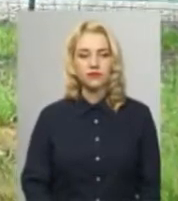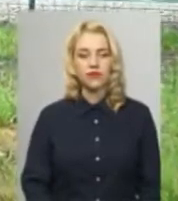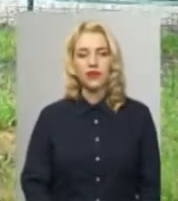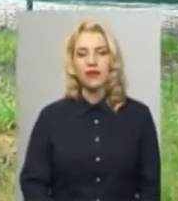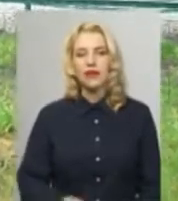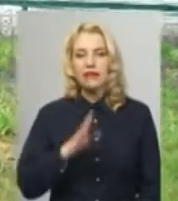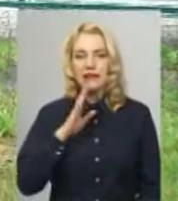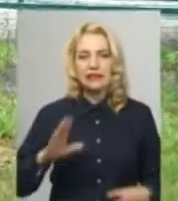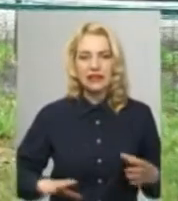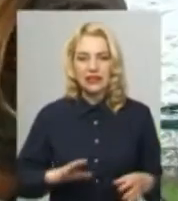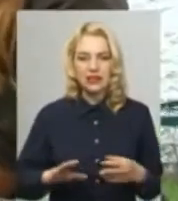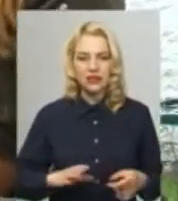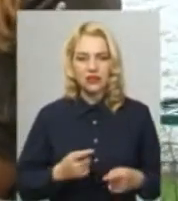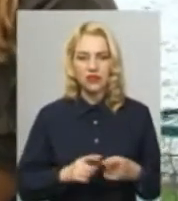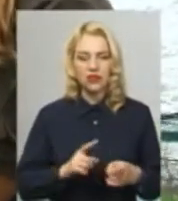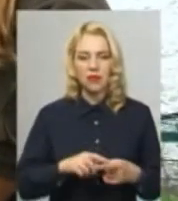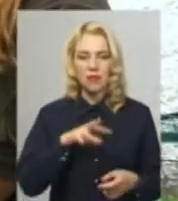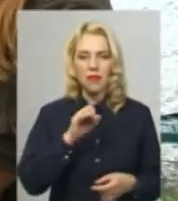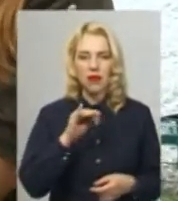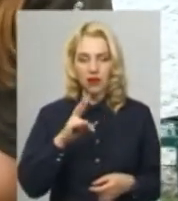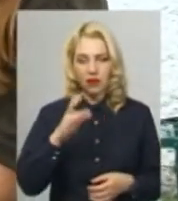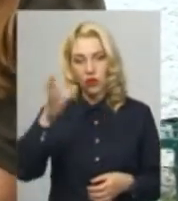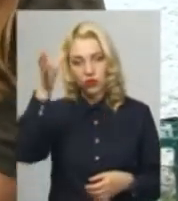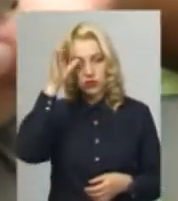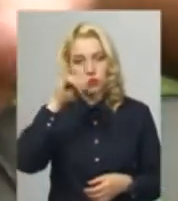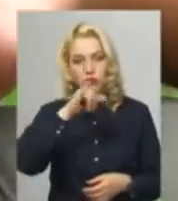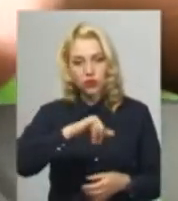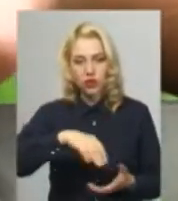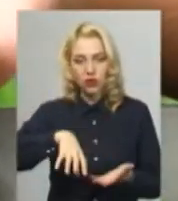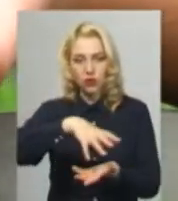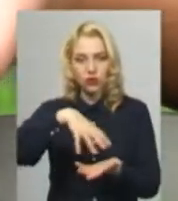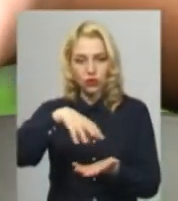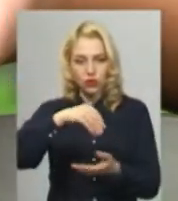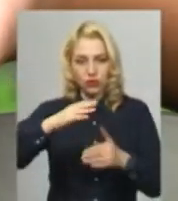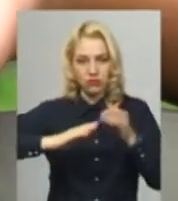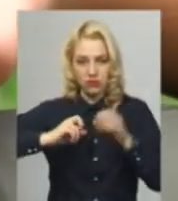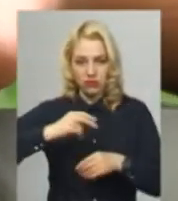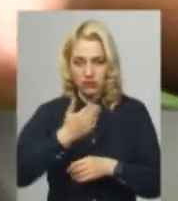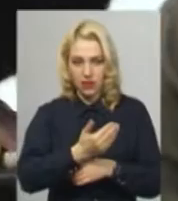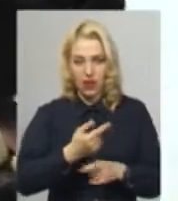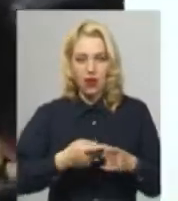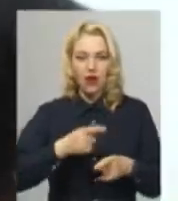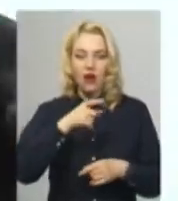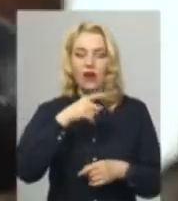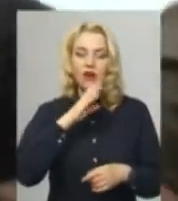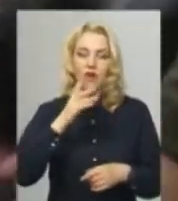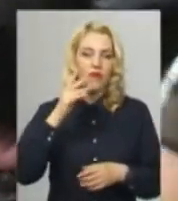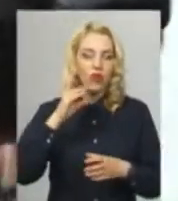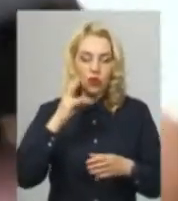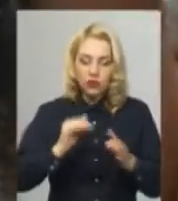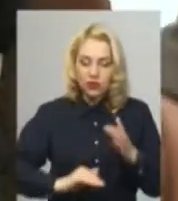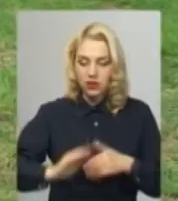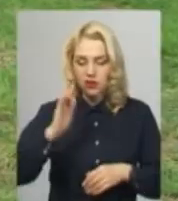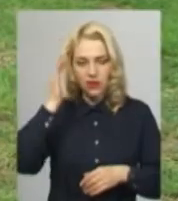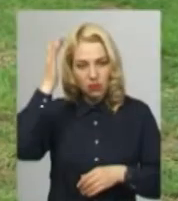Дресирувальниця собак Катерина Мартинчук за освітою кухарка-кулінарка борошняних виробів. Говорить, з дитинства мріяла про роботу із собаками, адже